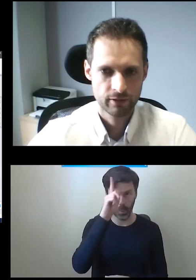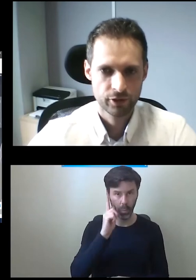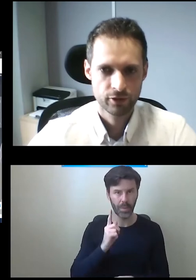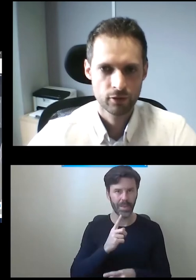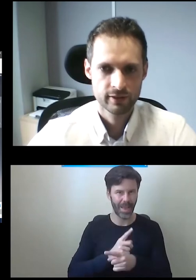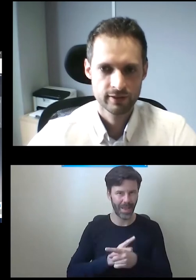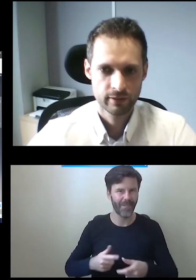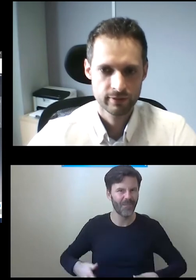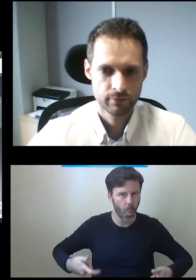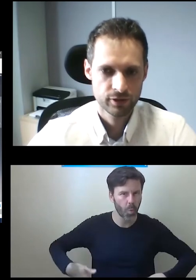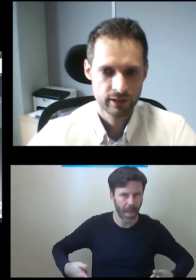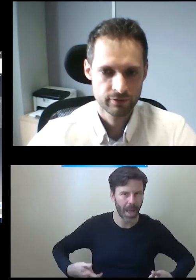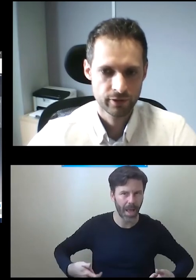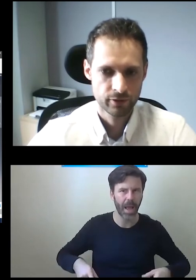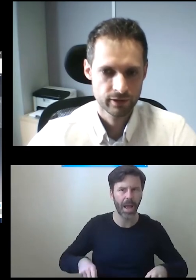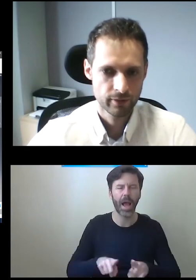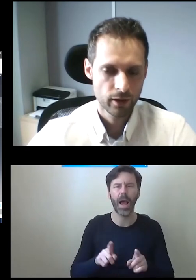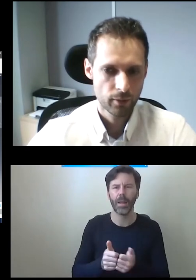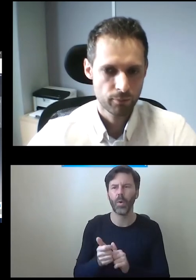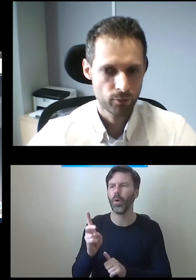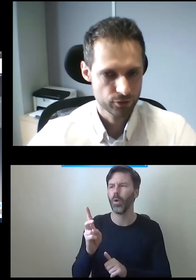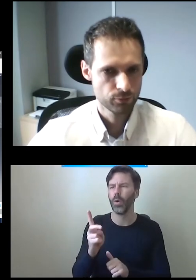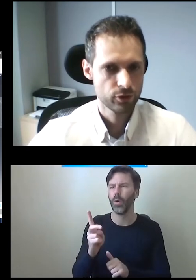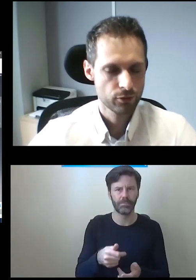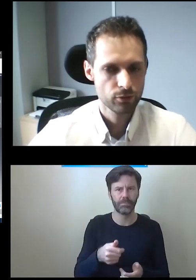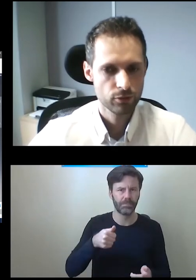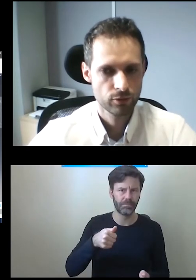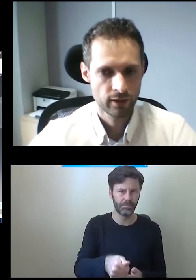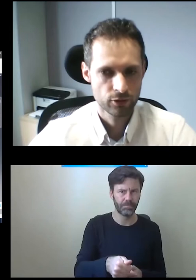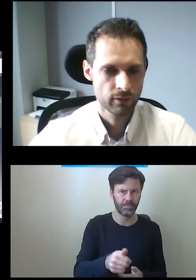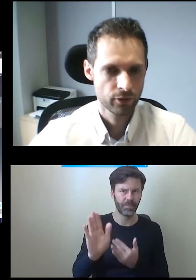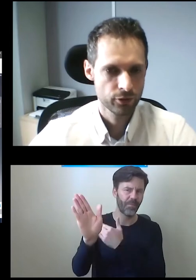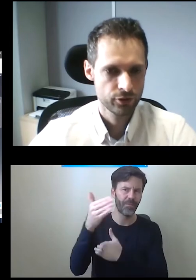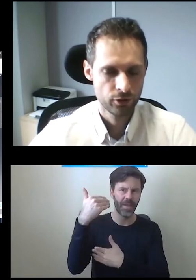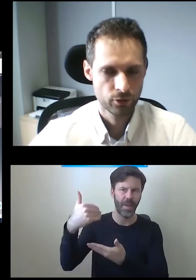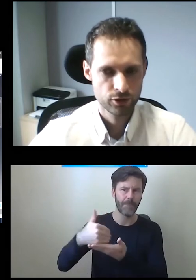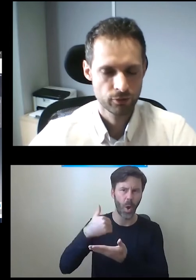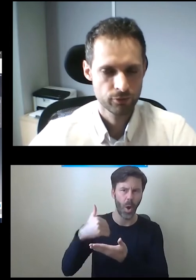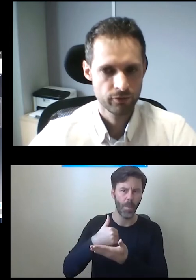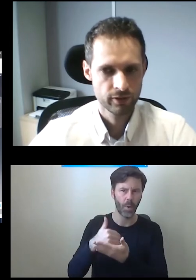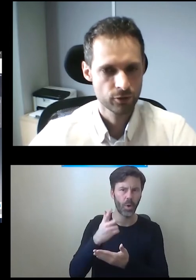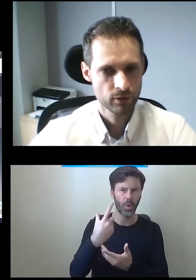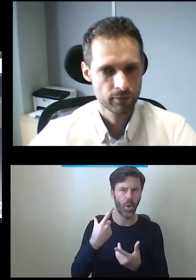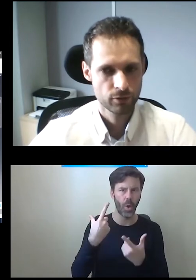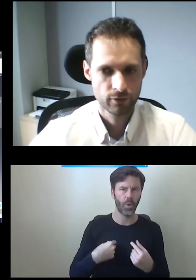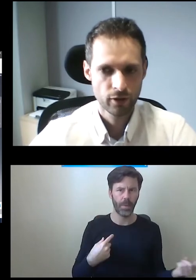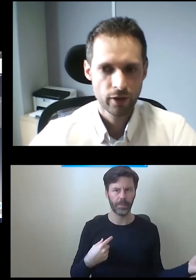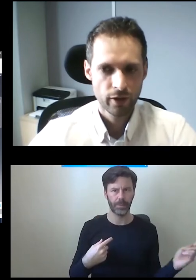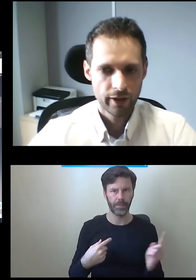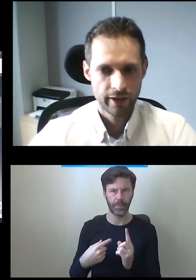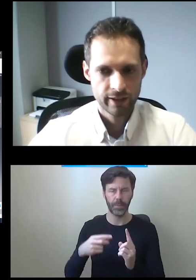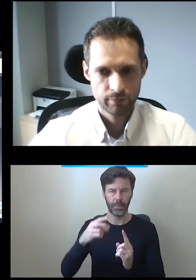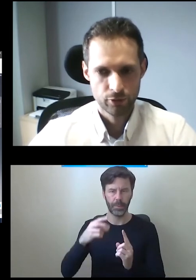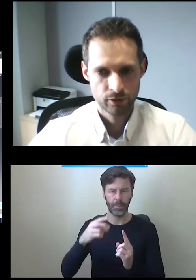takim właśnie call of asystentem, z takim przyciskiem wzywającym pomoc budynku, która osoba wychodzi i opuszcza tą windę, gdy osoba przykładowo